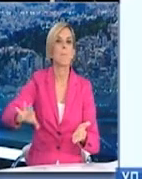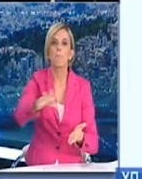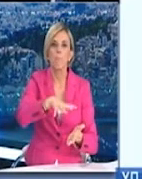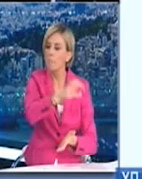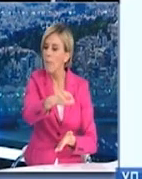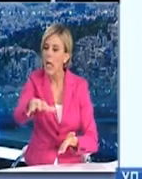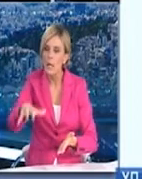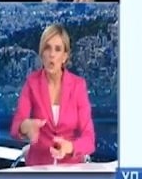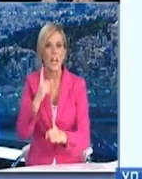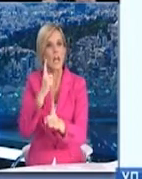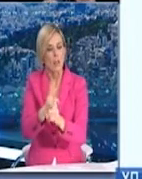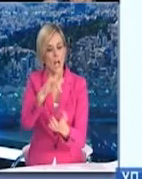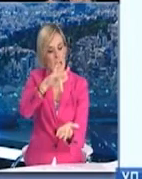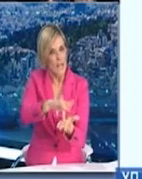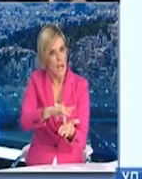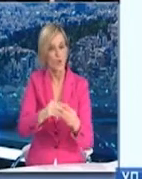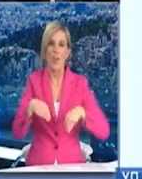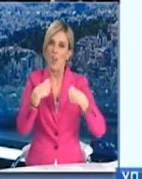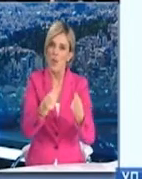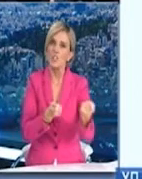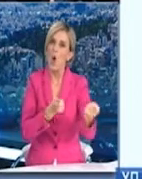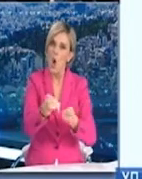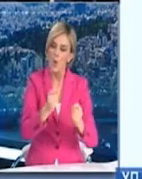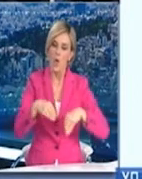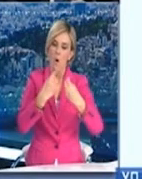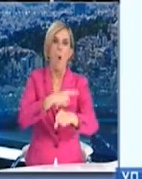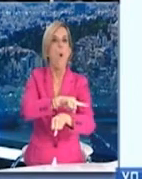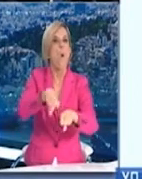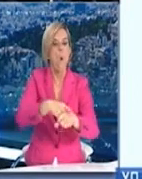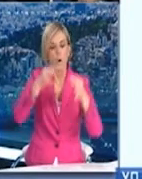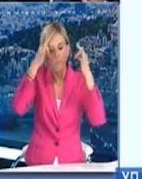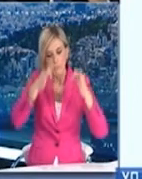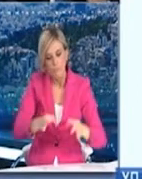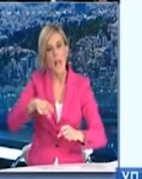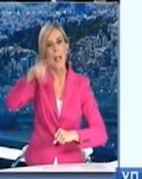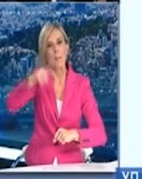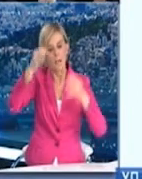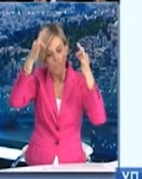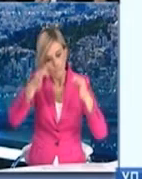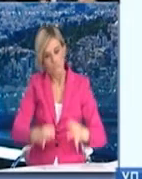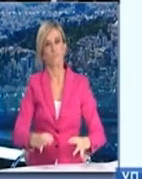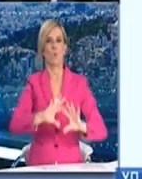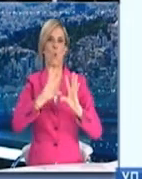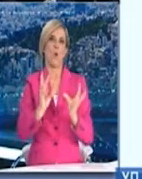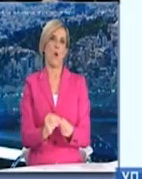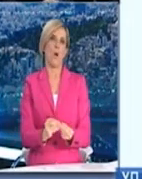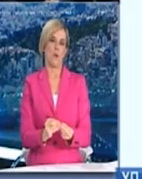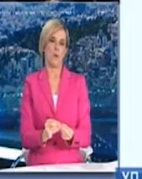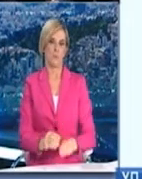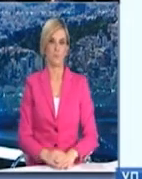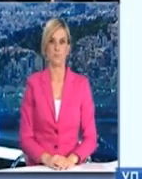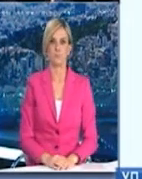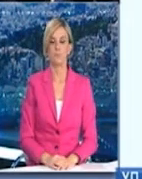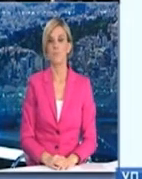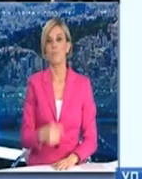σε συγκεκριμένο εμβολιαστικό κέντρο, να του δοθεί συγκεκριμένη ώρα στην οποία πρέπει να πάει και ούτω καθεξής. Για αυτή όλη την προσπάθεια, αυτό το κομμάτι, το κομμάτι το